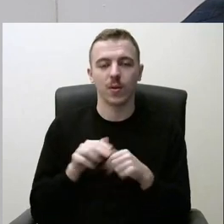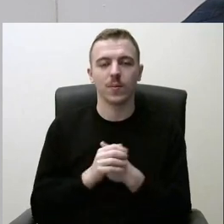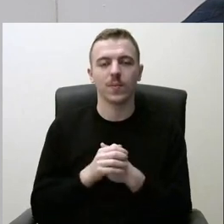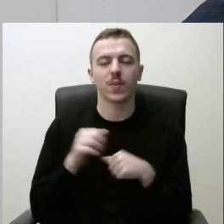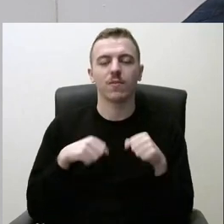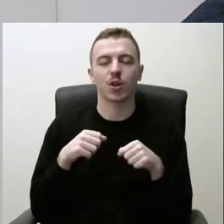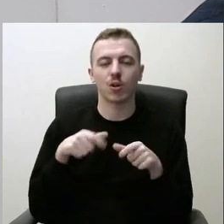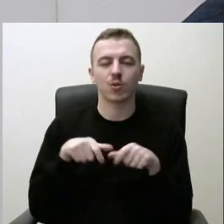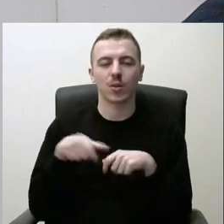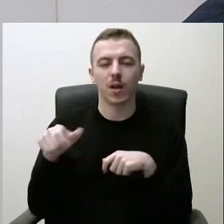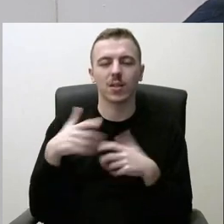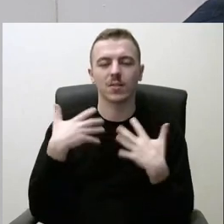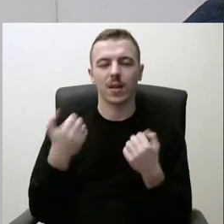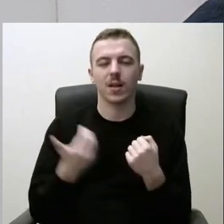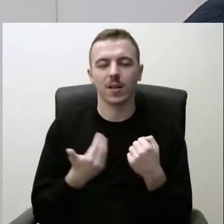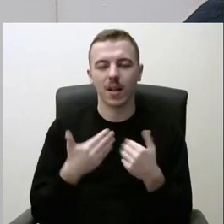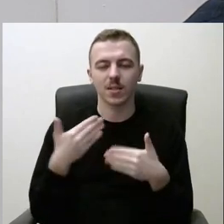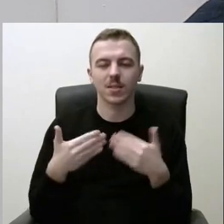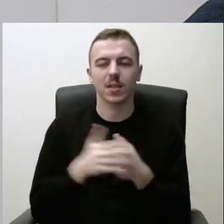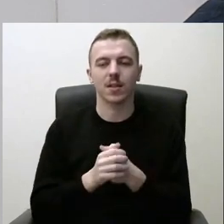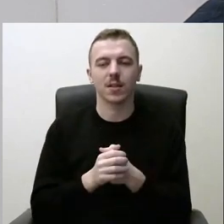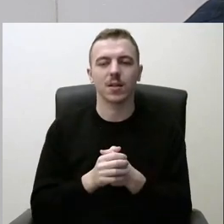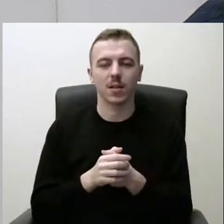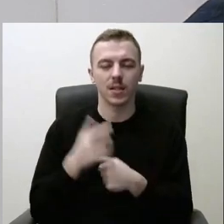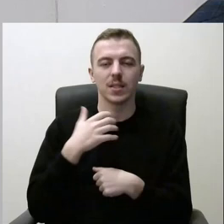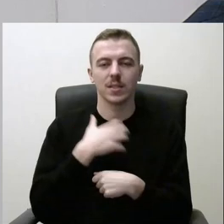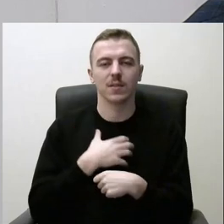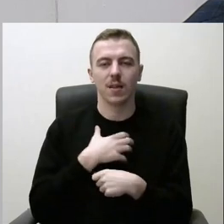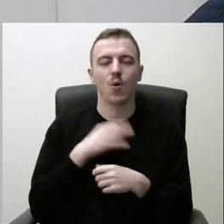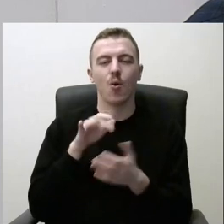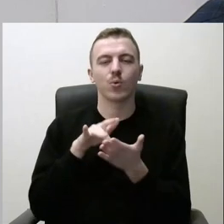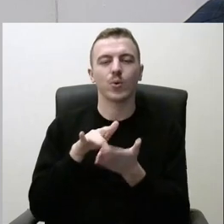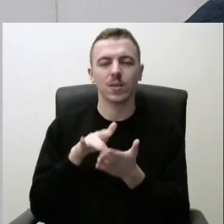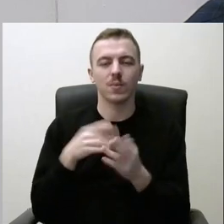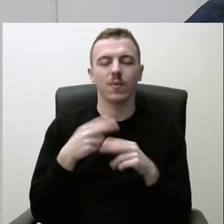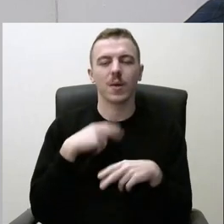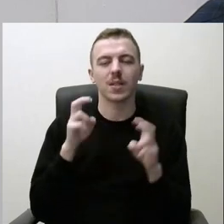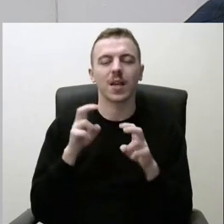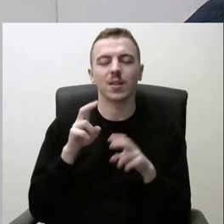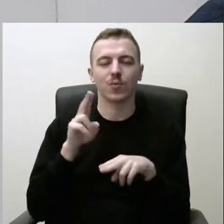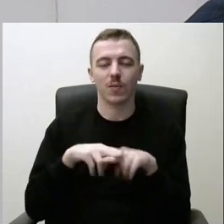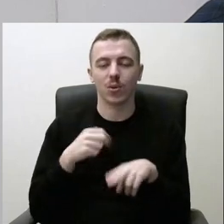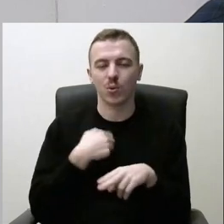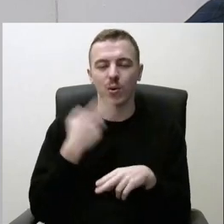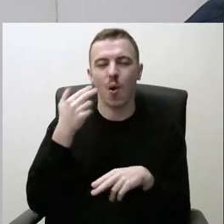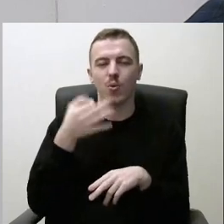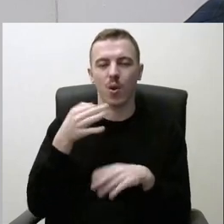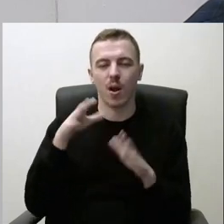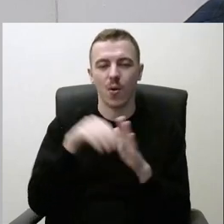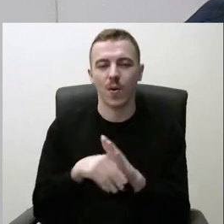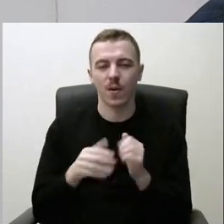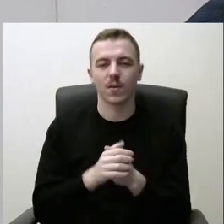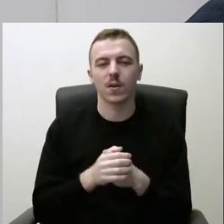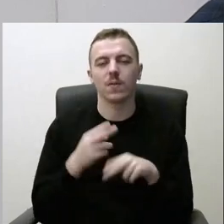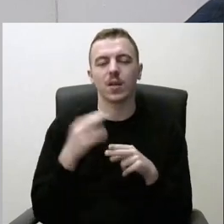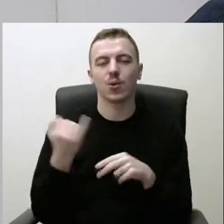tokai sveikas gyvencina, kuris labai svarbu dėl turizmo, ką mes turime lankyti nuo vietų, nuo Kauno rajone, ta prasme, ir tokių